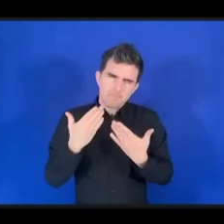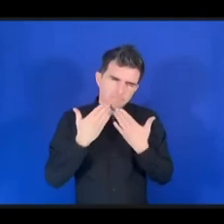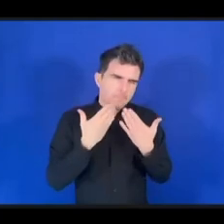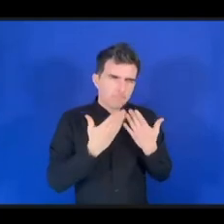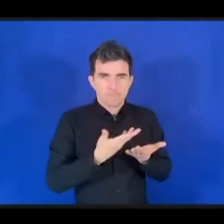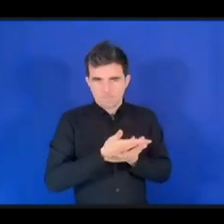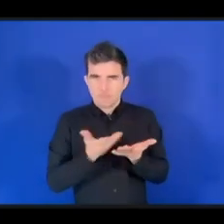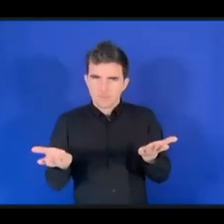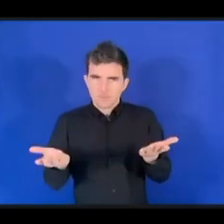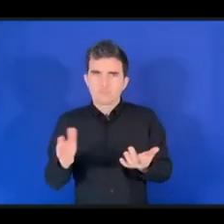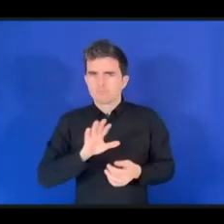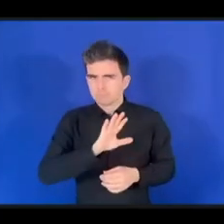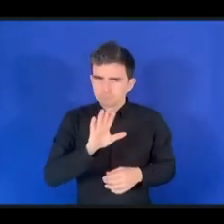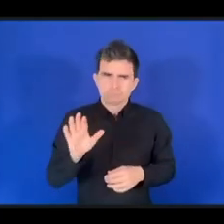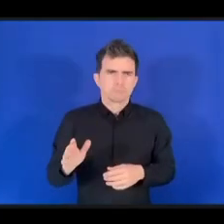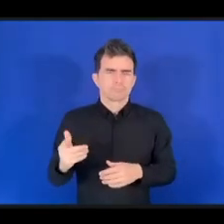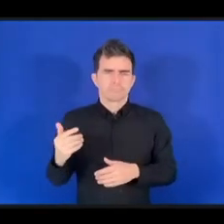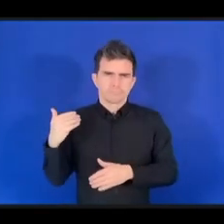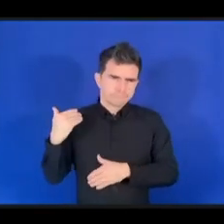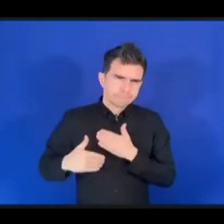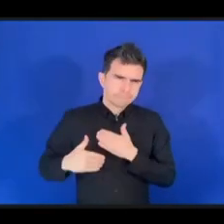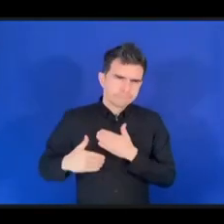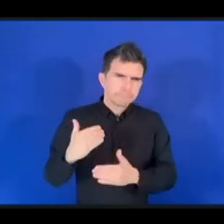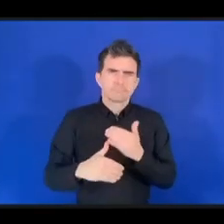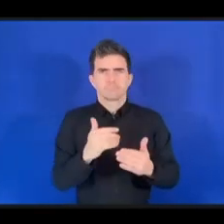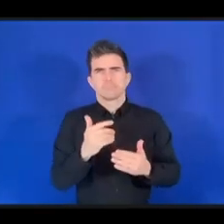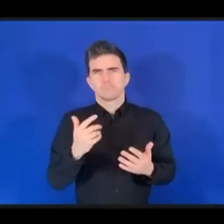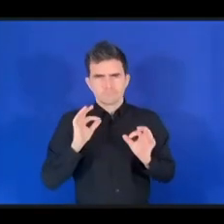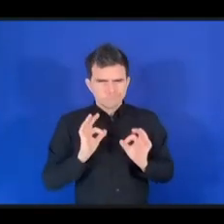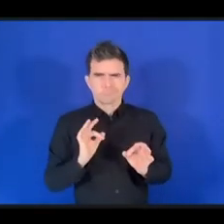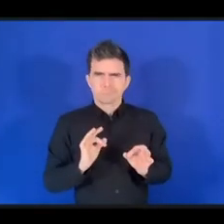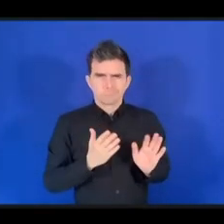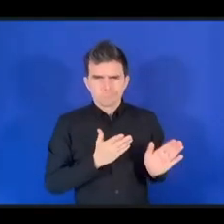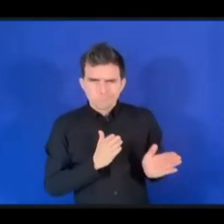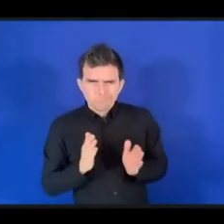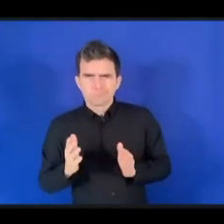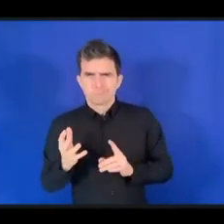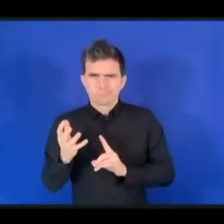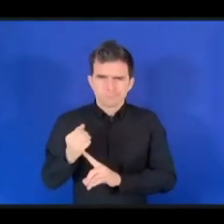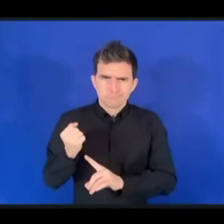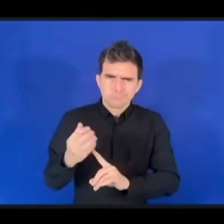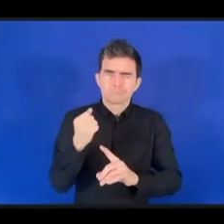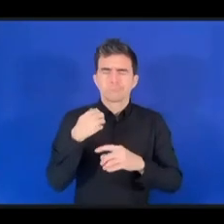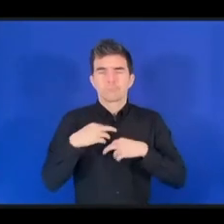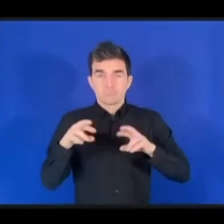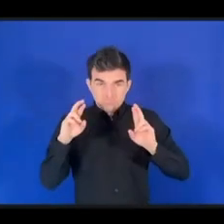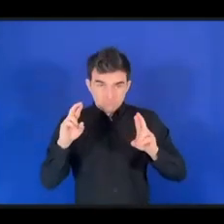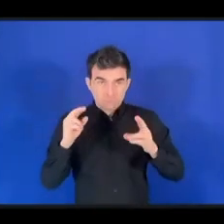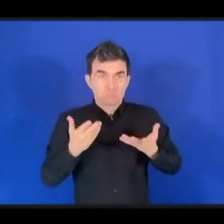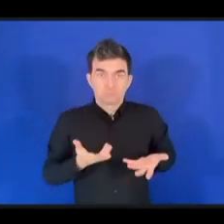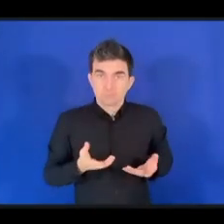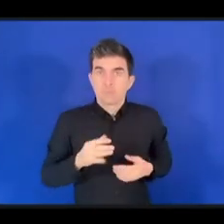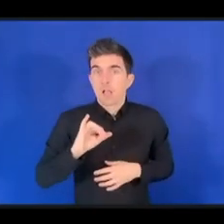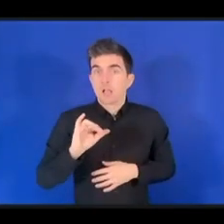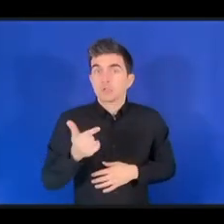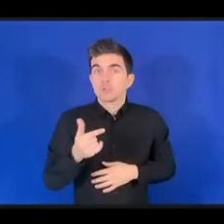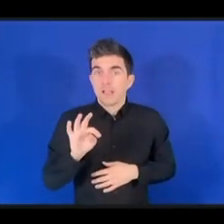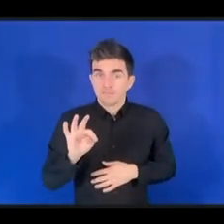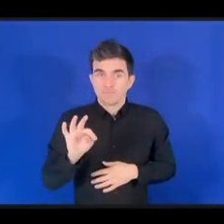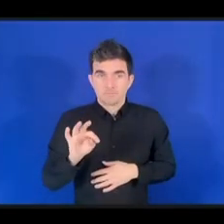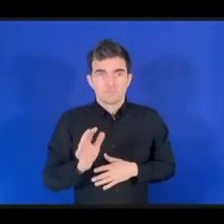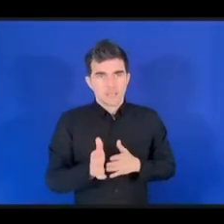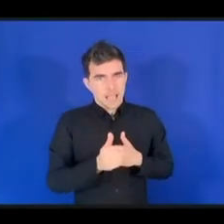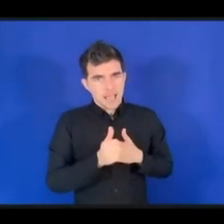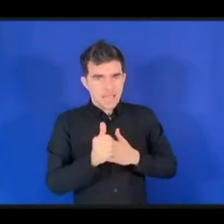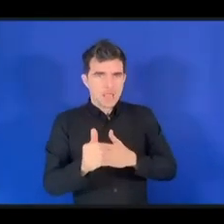организацию этого форума. Мы надеемся на то, что IGF оставит наследие, которое позволит